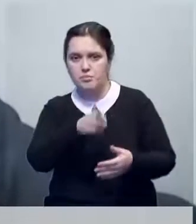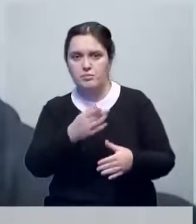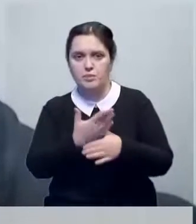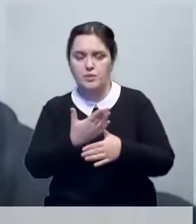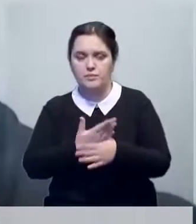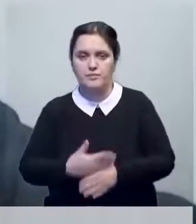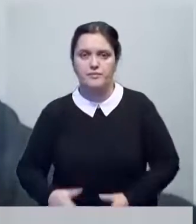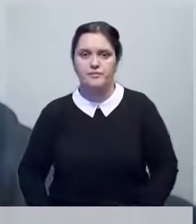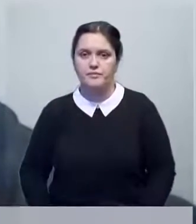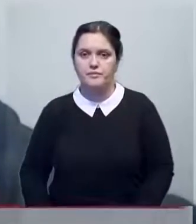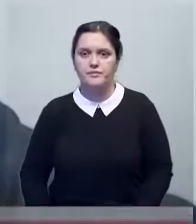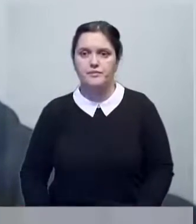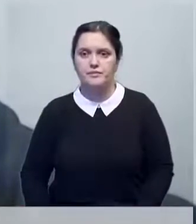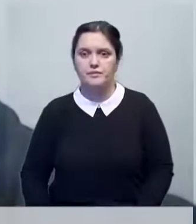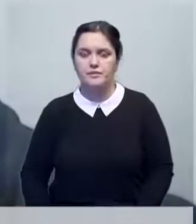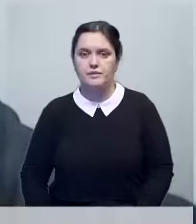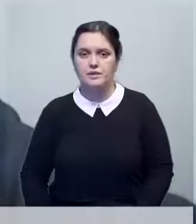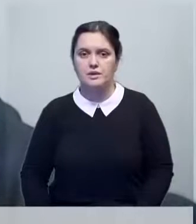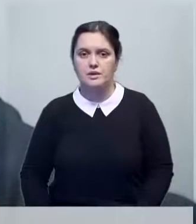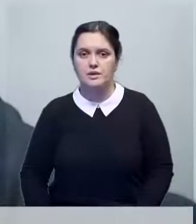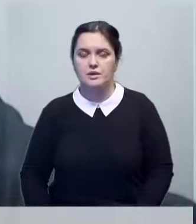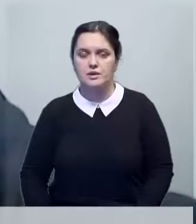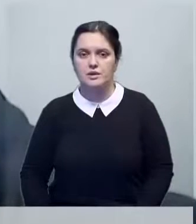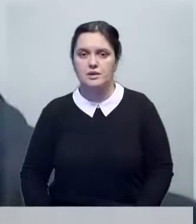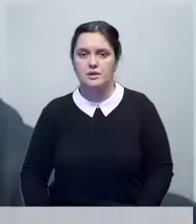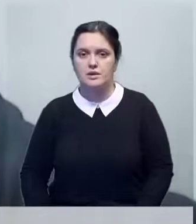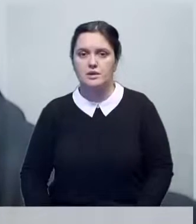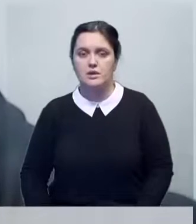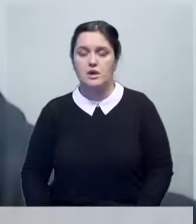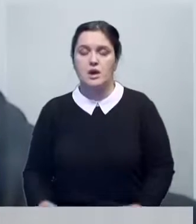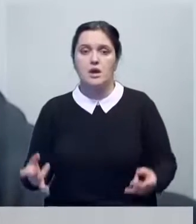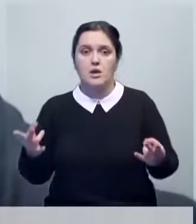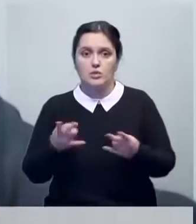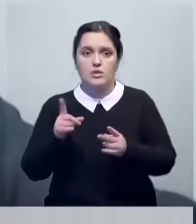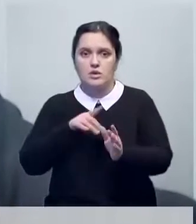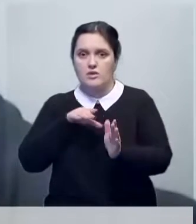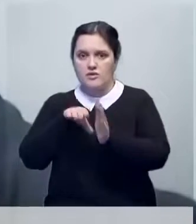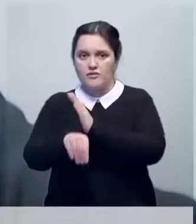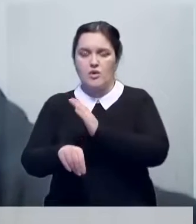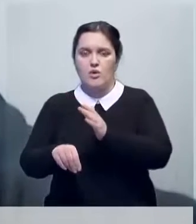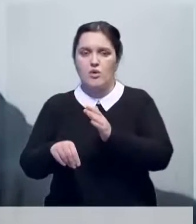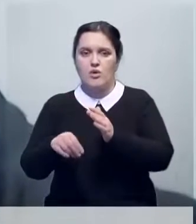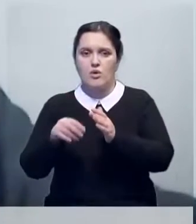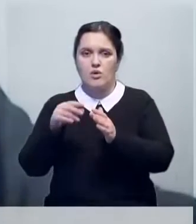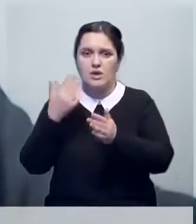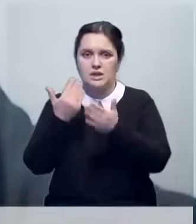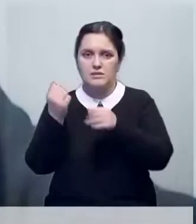Ужесточать не стоит, необходимо криминализировать легкий вред здоровью и побои.